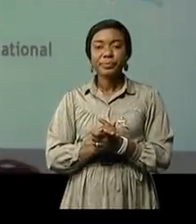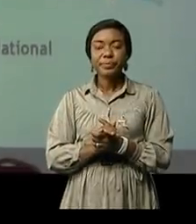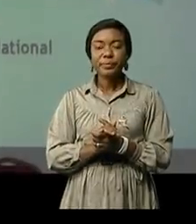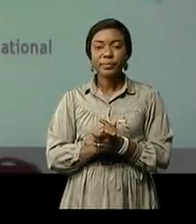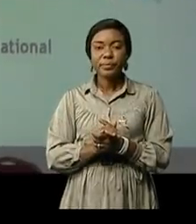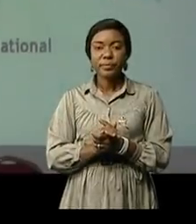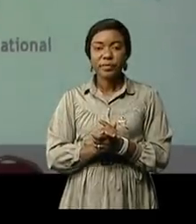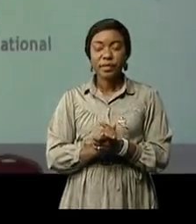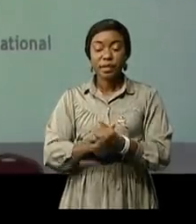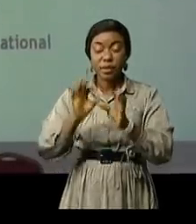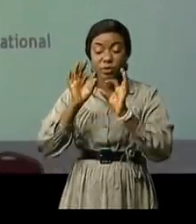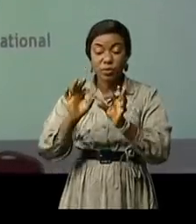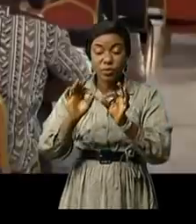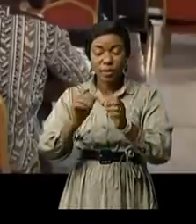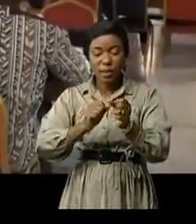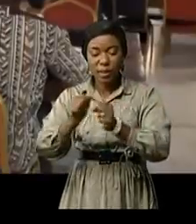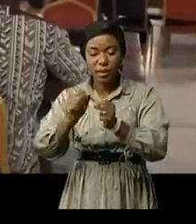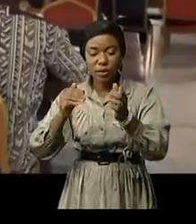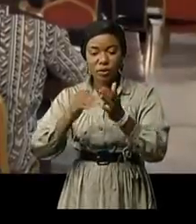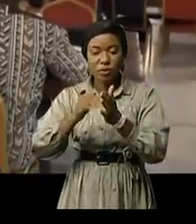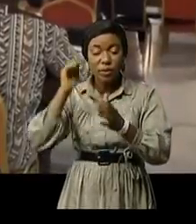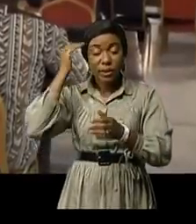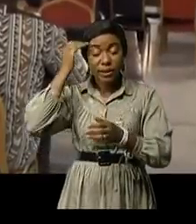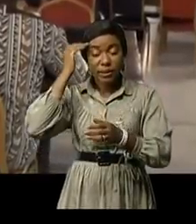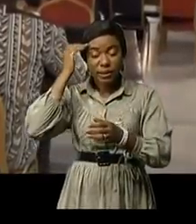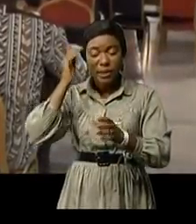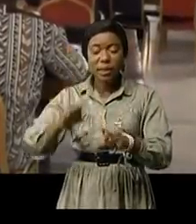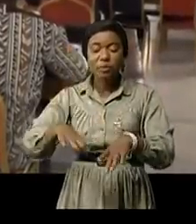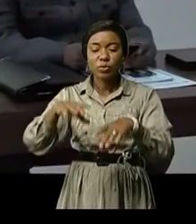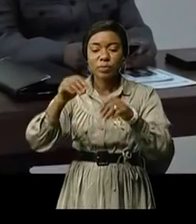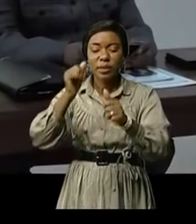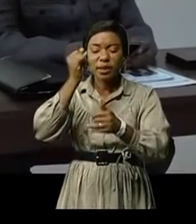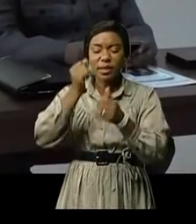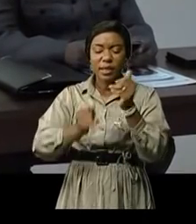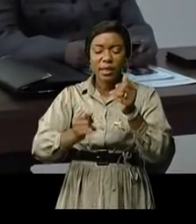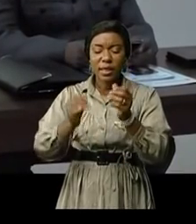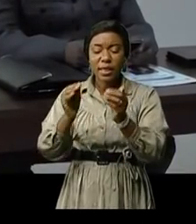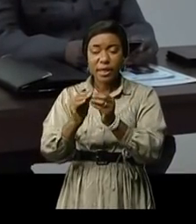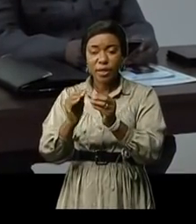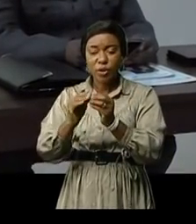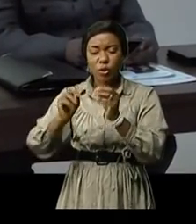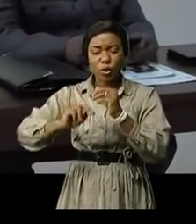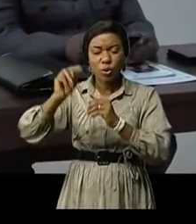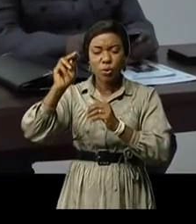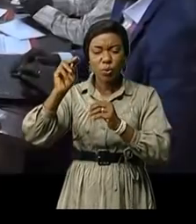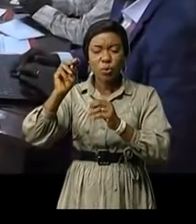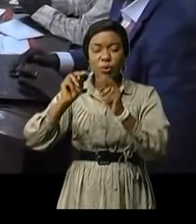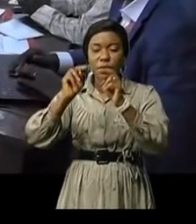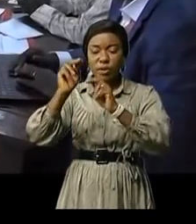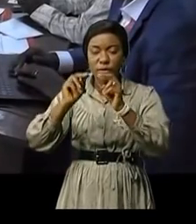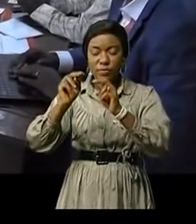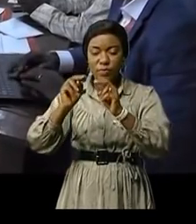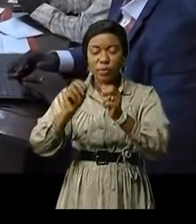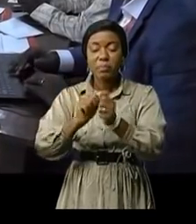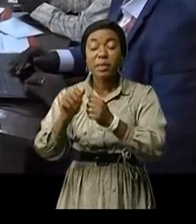Des nouvelles stratégies de lutte contre le SIDA ont été adoptées au dernier sommet de haut niveau sur le SIDA tenu en juin dernier à New York